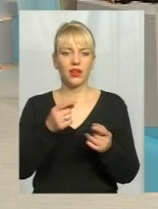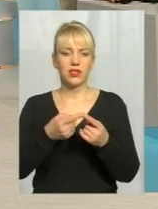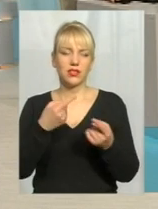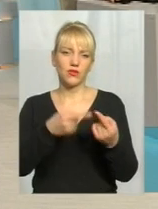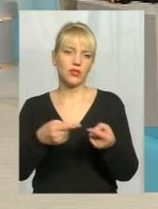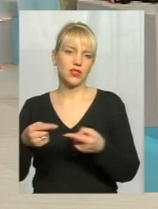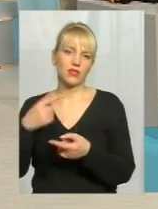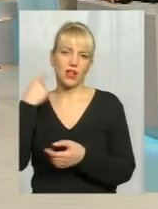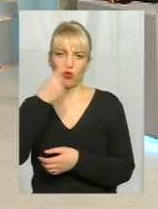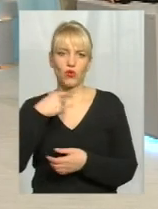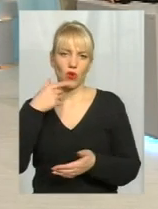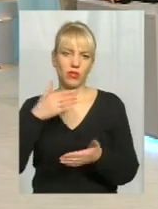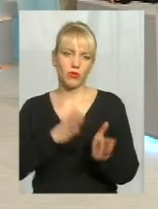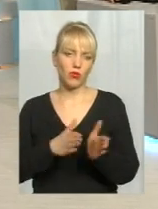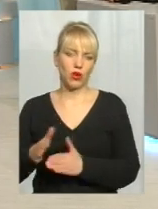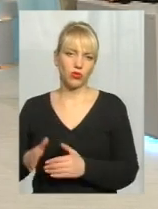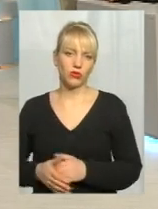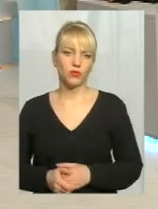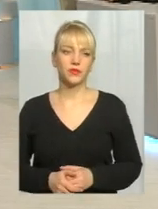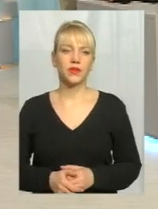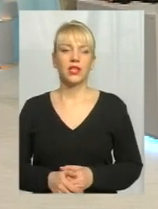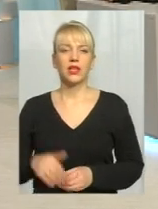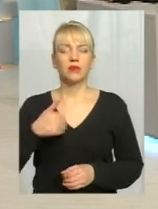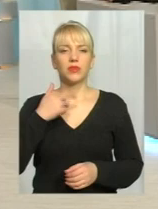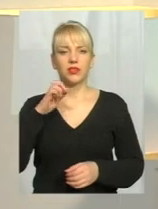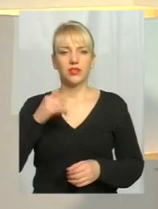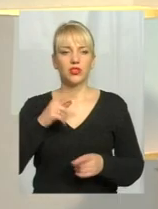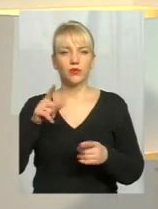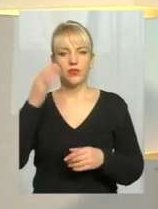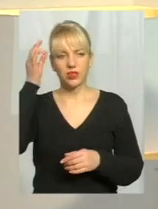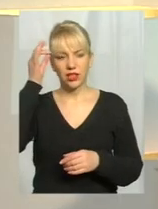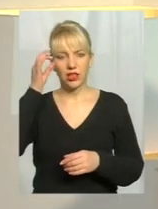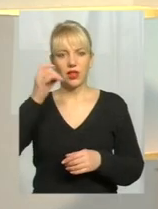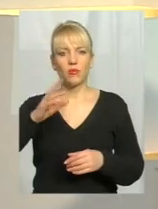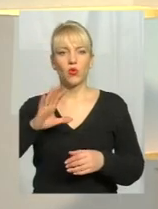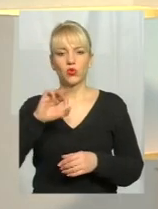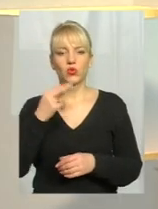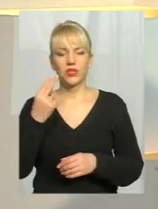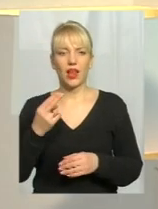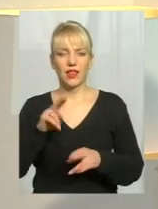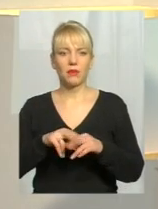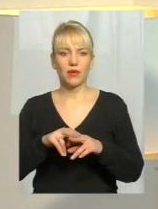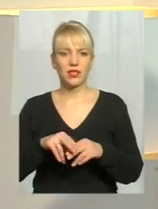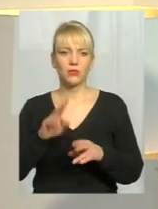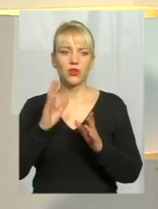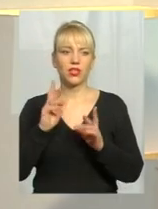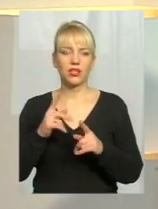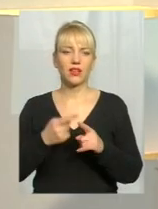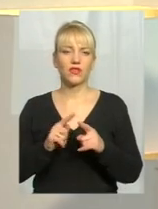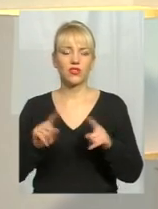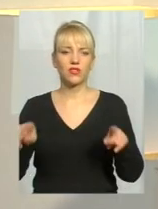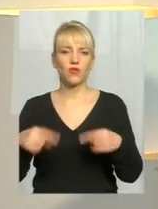воно в індивідуальному порядку також. Хотіла б, щоб згадали про соціальний паспорт. От, яким чином він створюється,